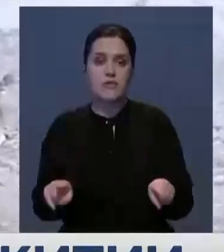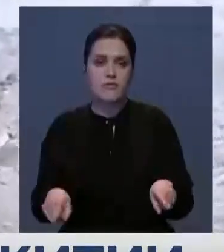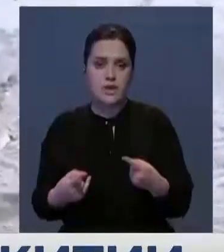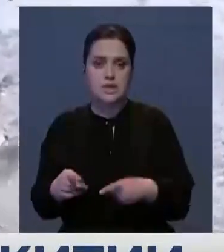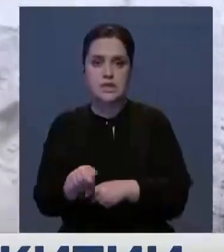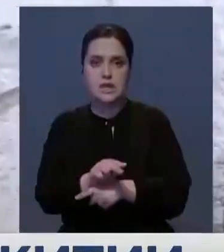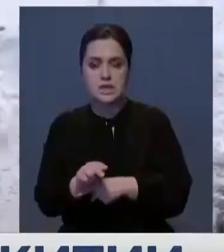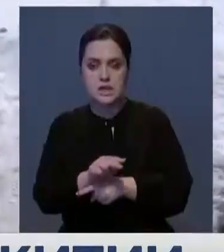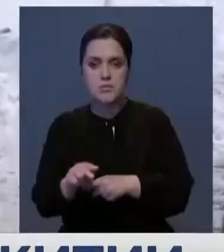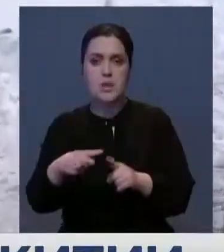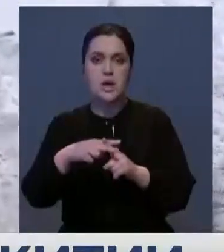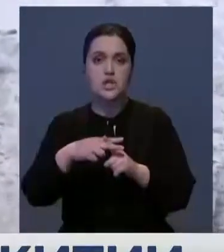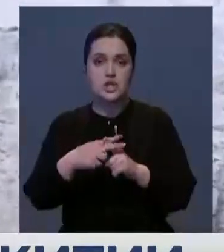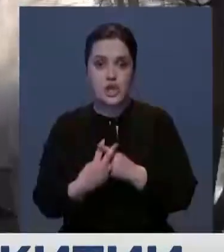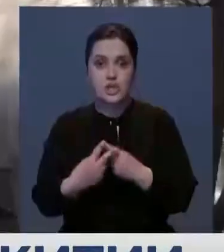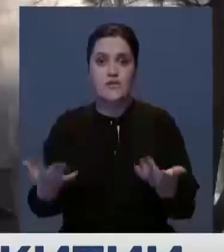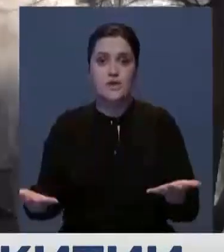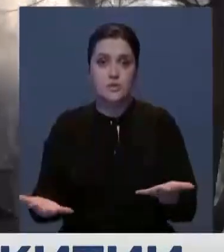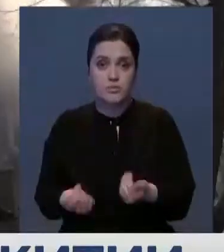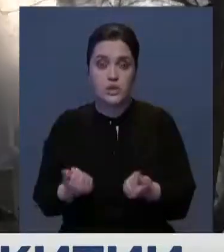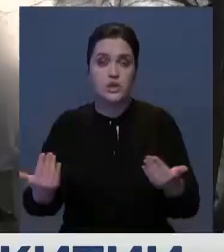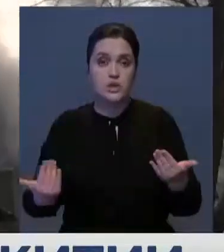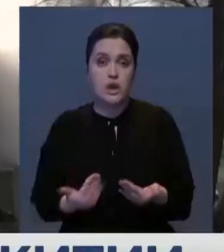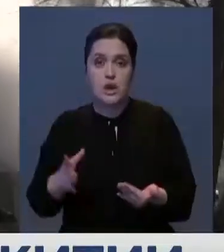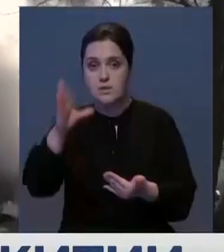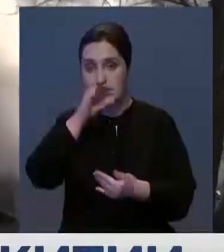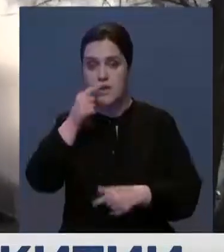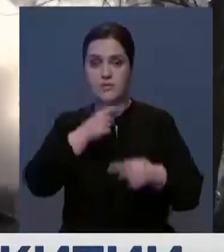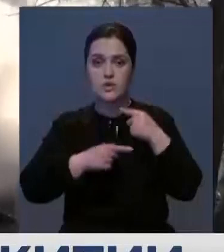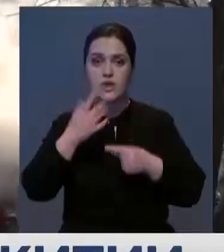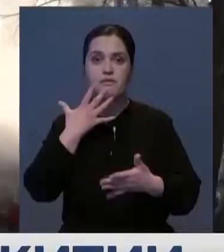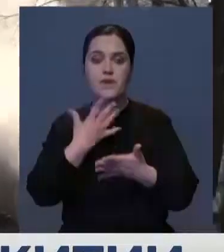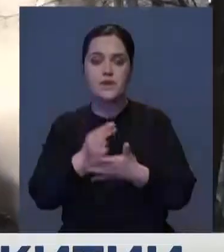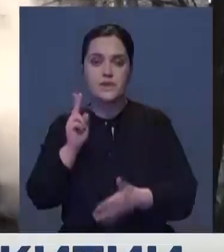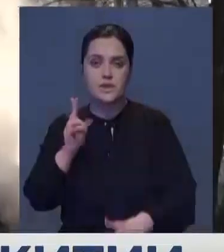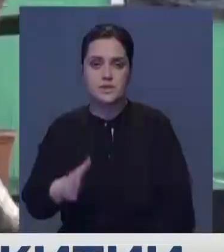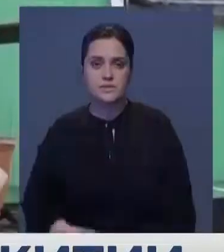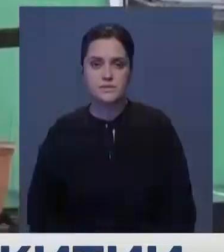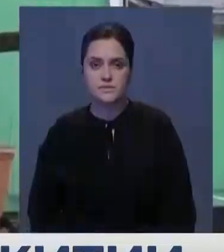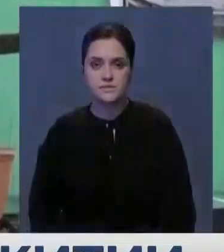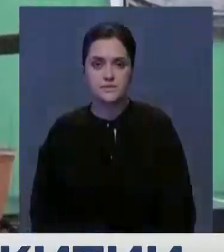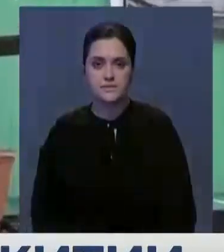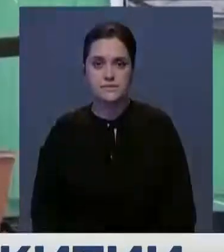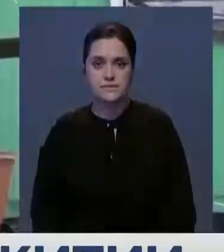Сейчас в здании проводят восстановительные работы. Часть эвакуированных оттуда жильцов смогли вернуться в свои квартиры.